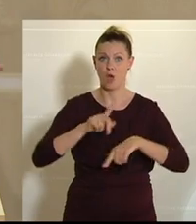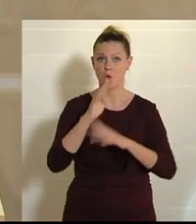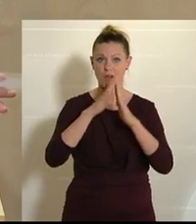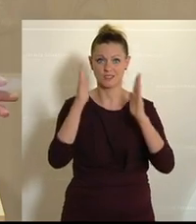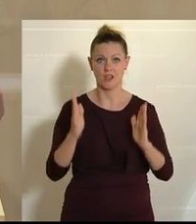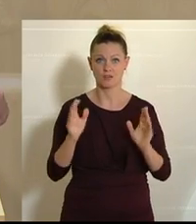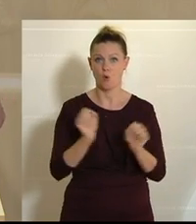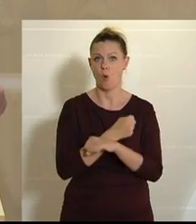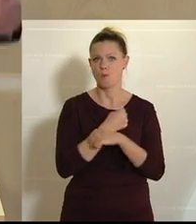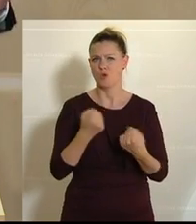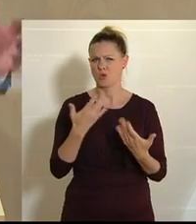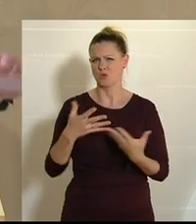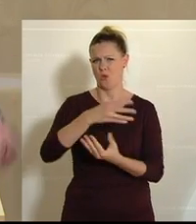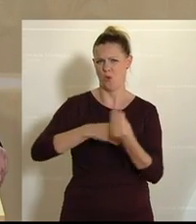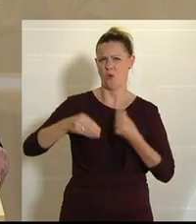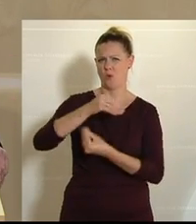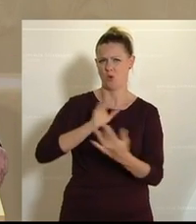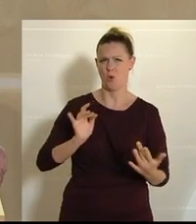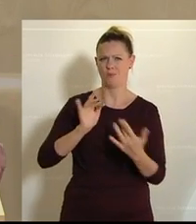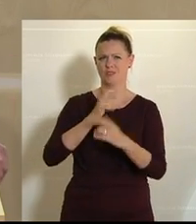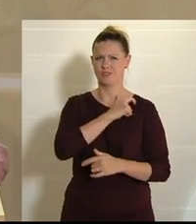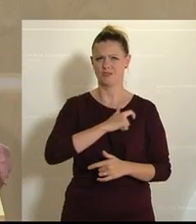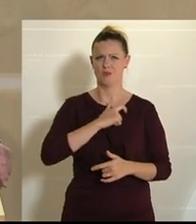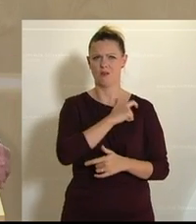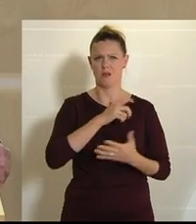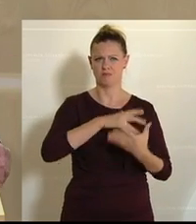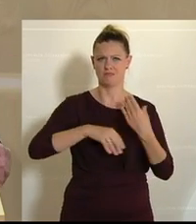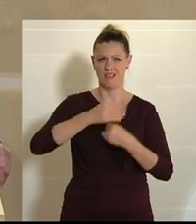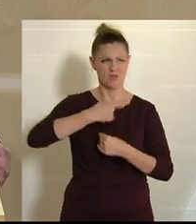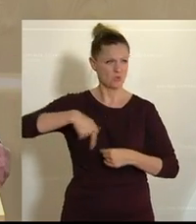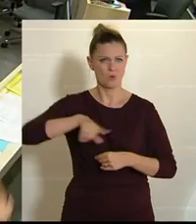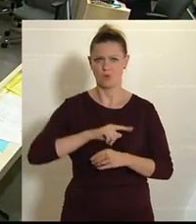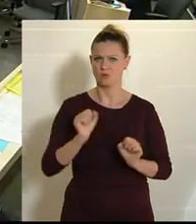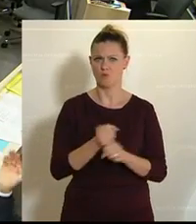Das ist kein Umgang mit der Opposition, mit uns allen.